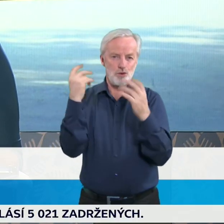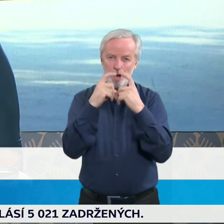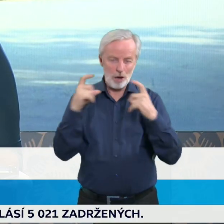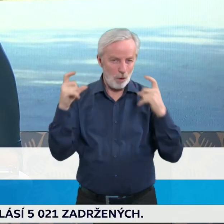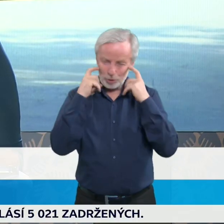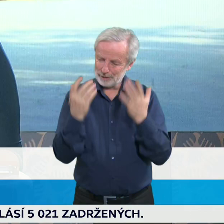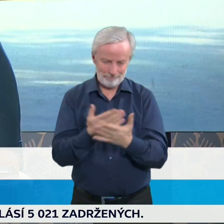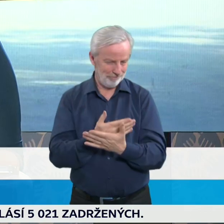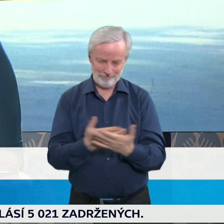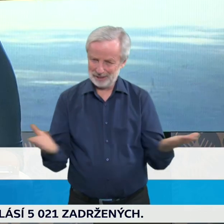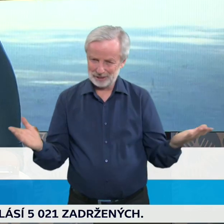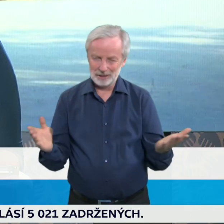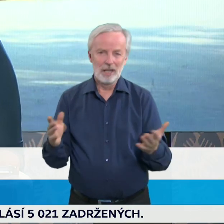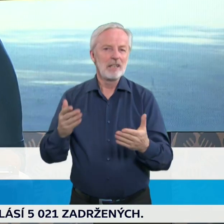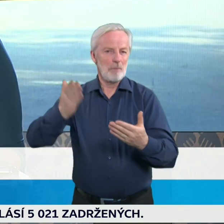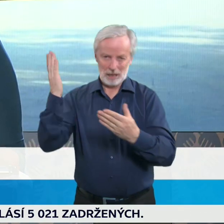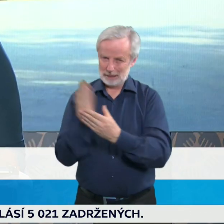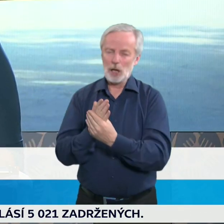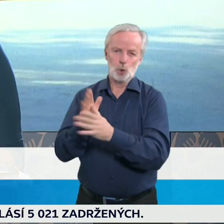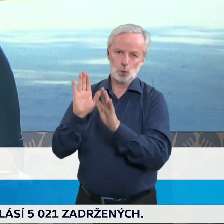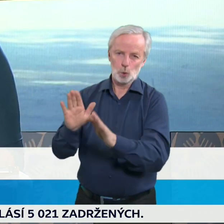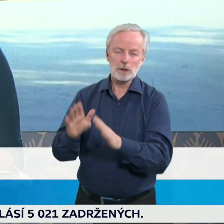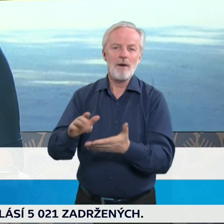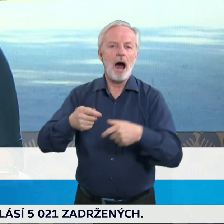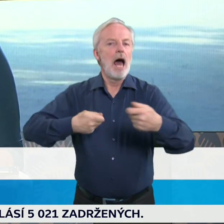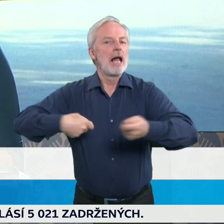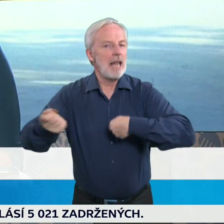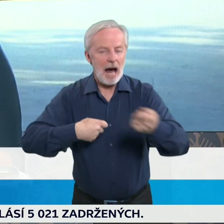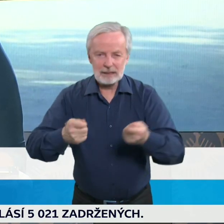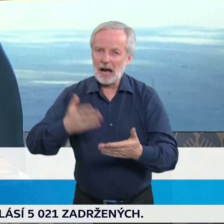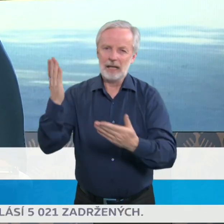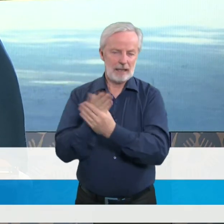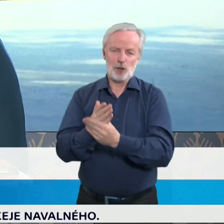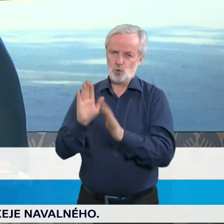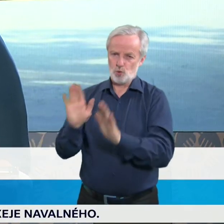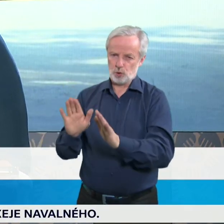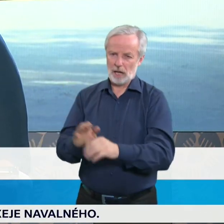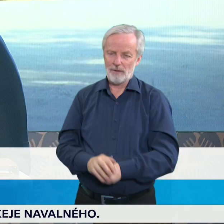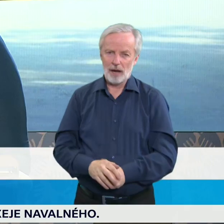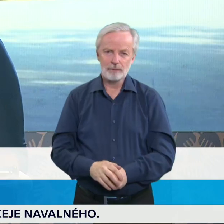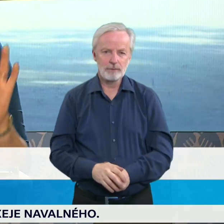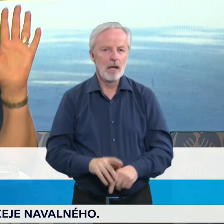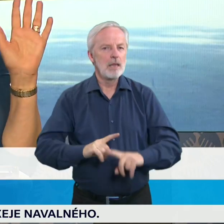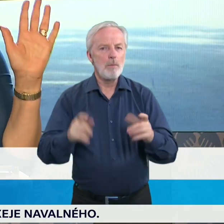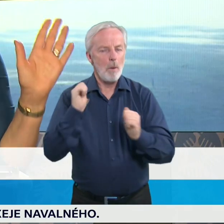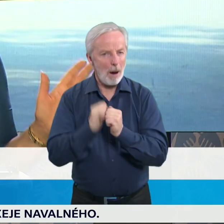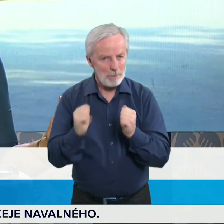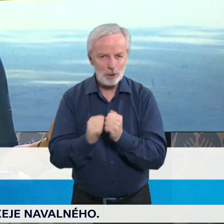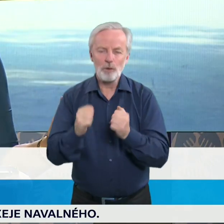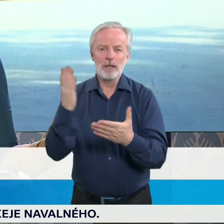vyrobených z bavlny či jiných textilí nebo materiálu jako je papír. Takže takto je specifikace